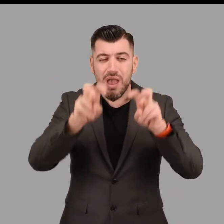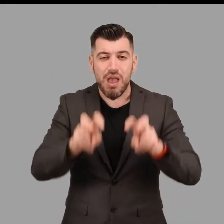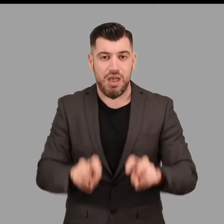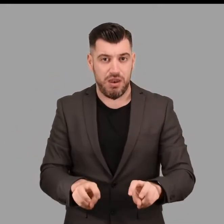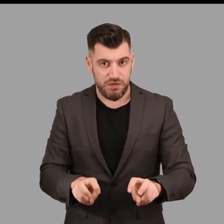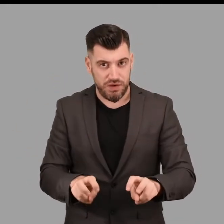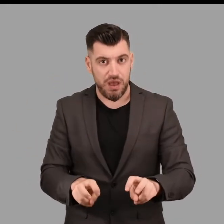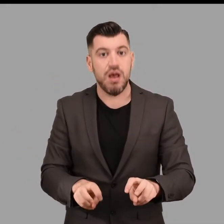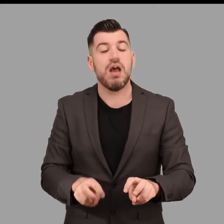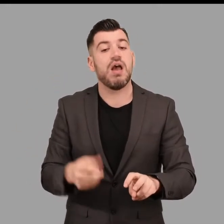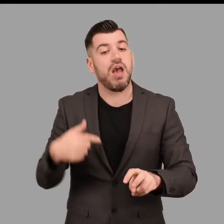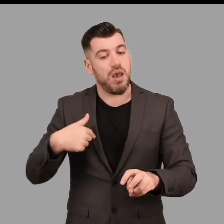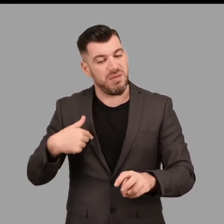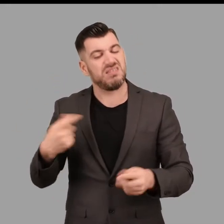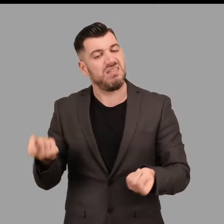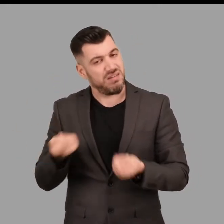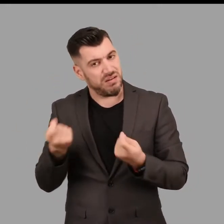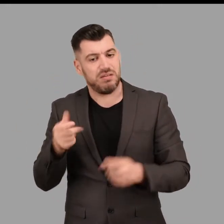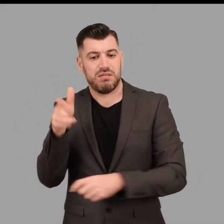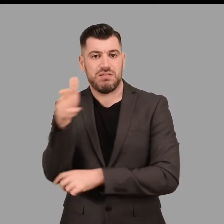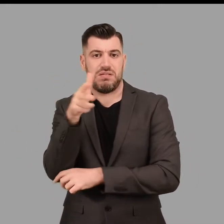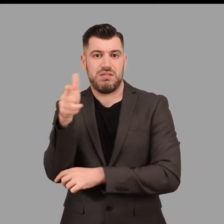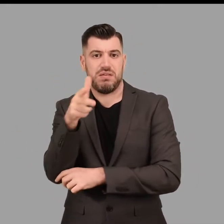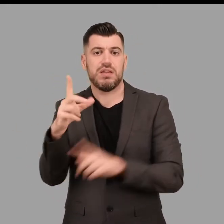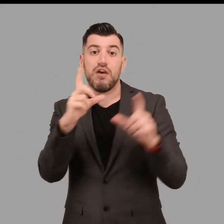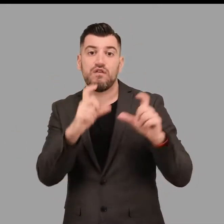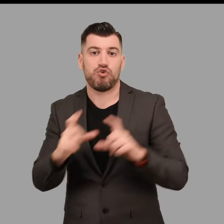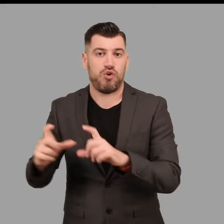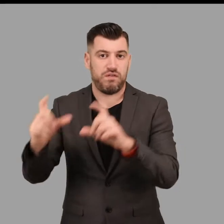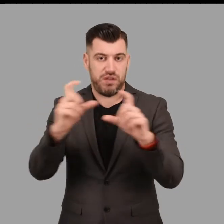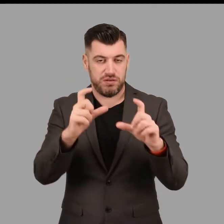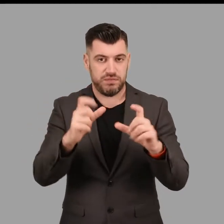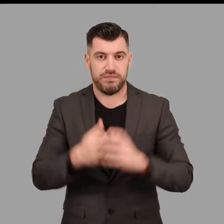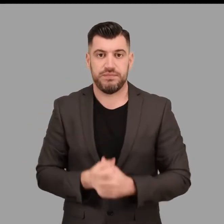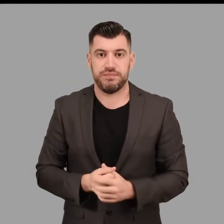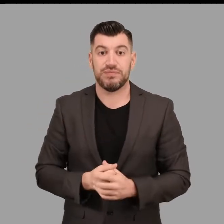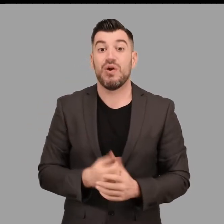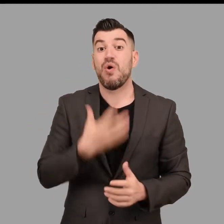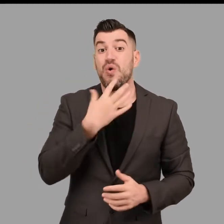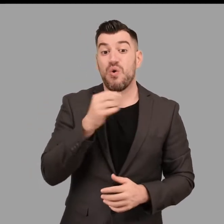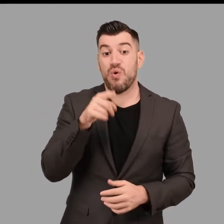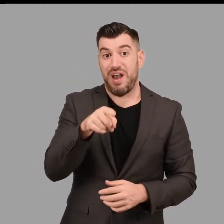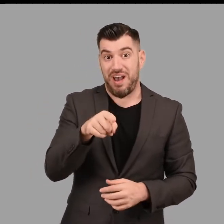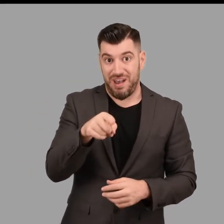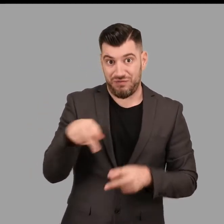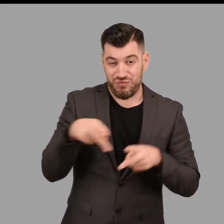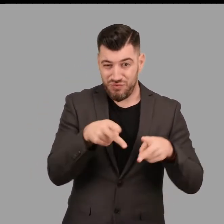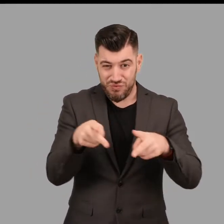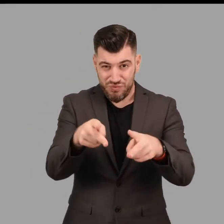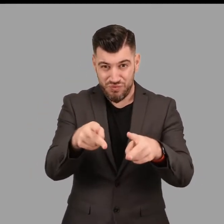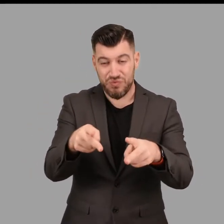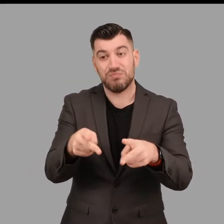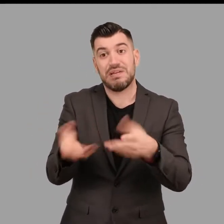βιντεοσκοπήθηκε και καλύφθηκε φωτογραφικά. Καθώς δεν απευθυνόταν σε επισκέπτες με αναπηρίες όρασης, συνεργαστήκαμε τόσο στο